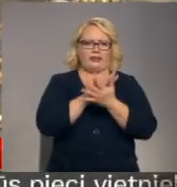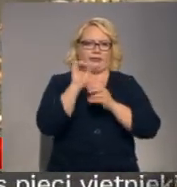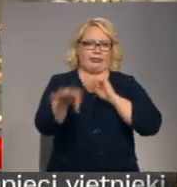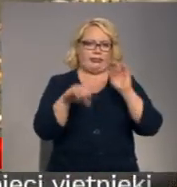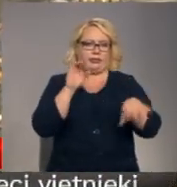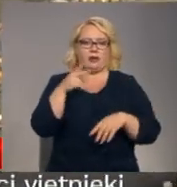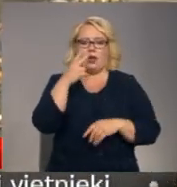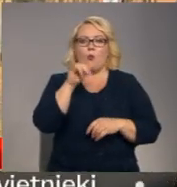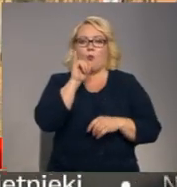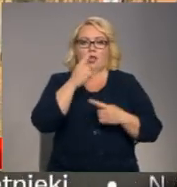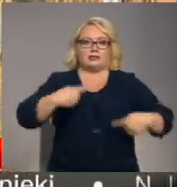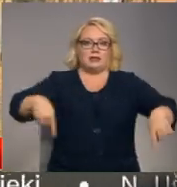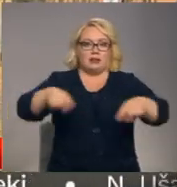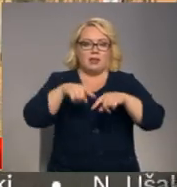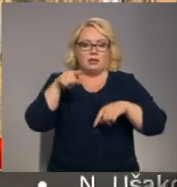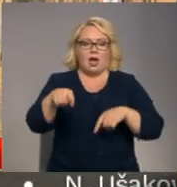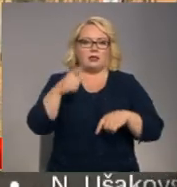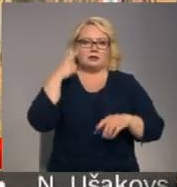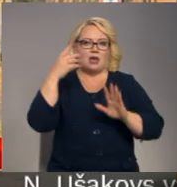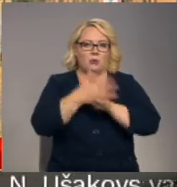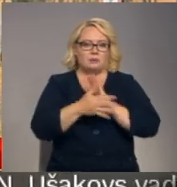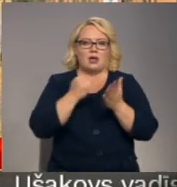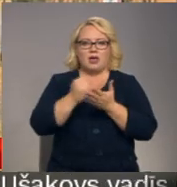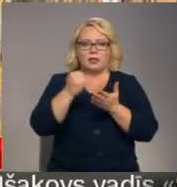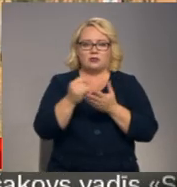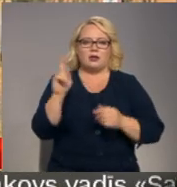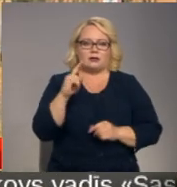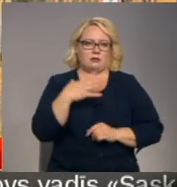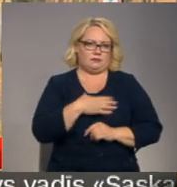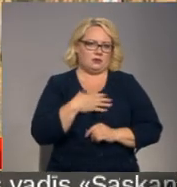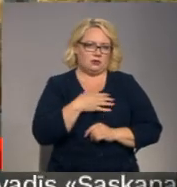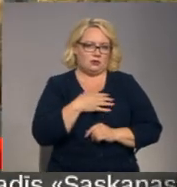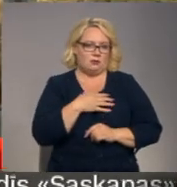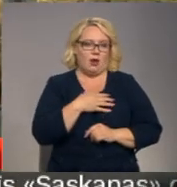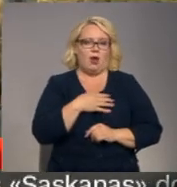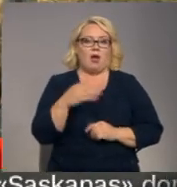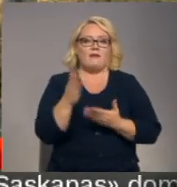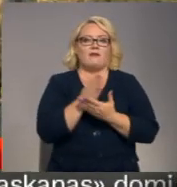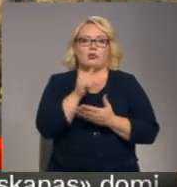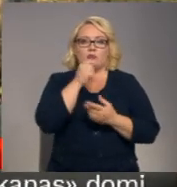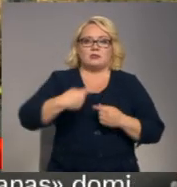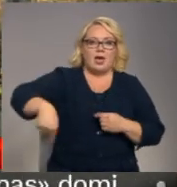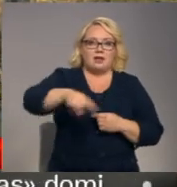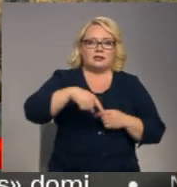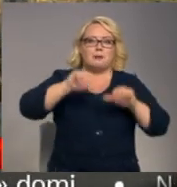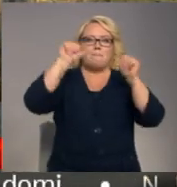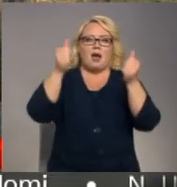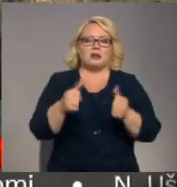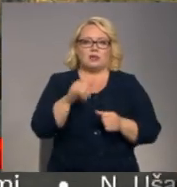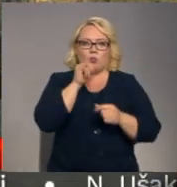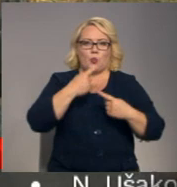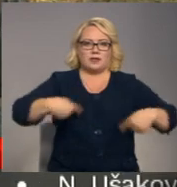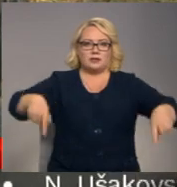Redzot ūdens tilpi, šādu ir diezgan labi, noprotams, ka atīrīšana ir nepieciešama. Vidusezeras ir mākslīgi ūdens tilpi, kas